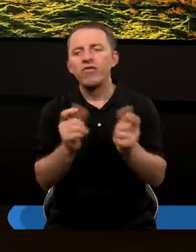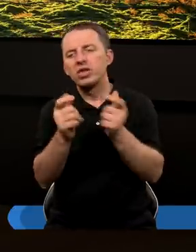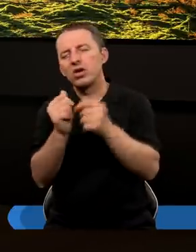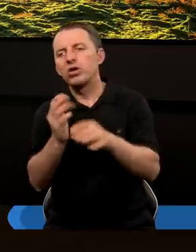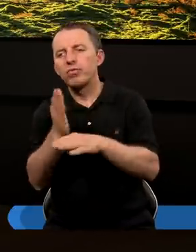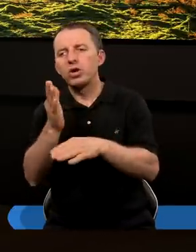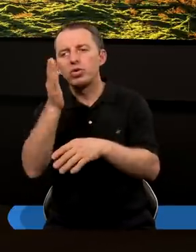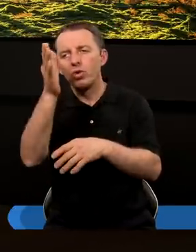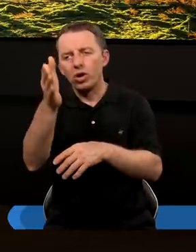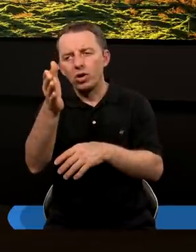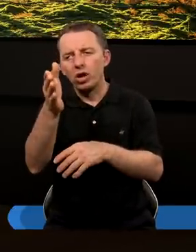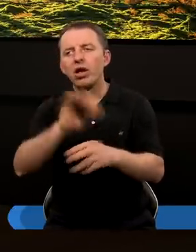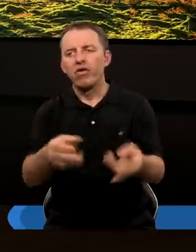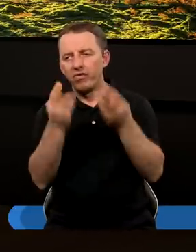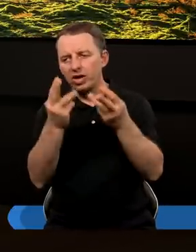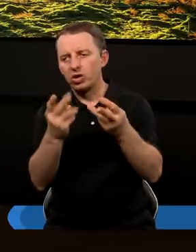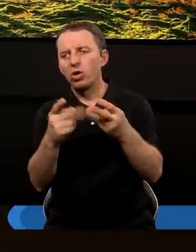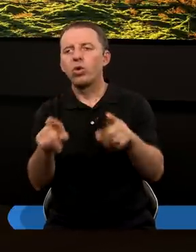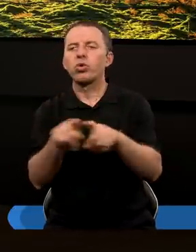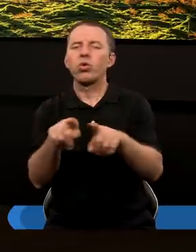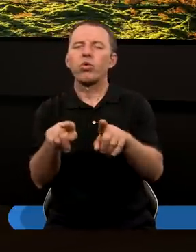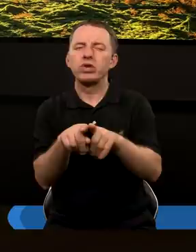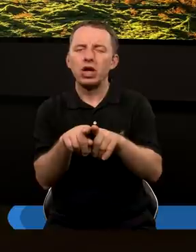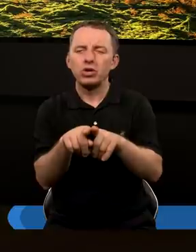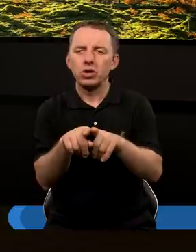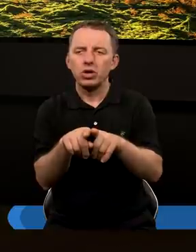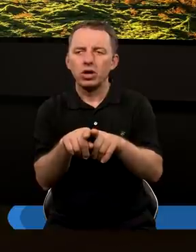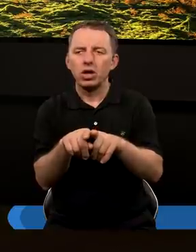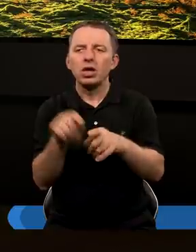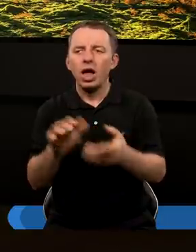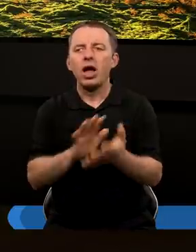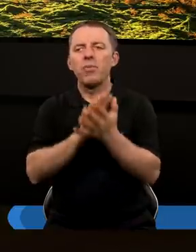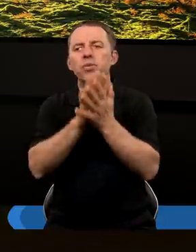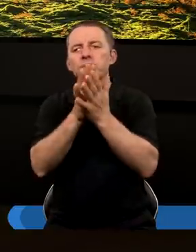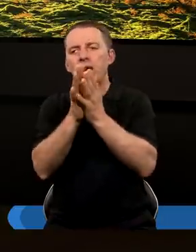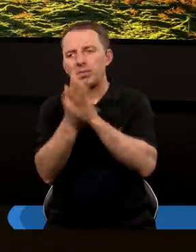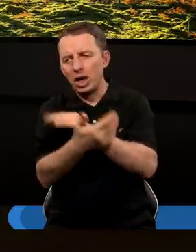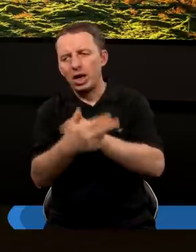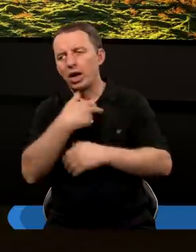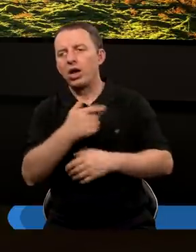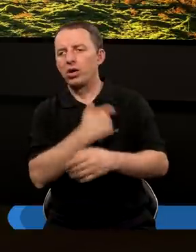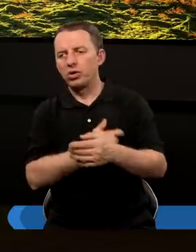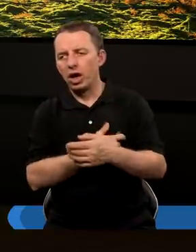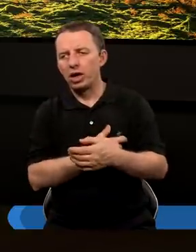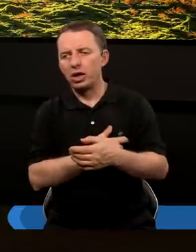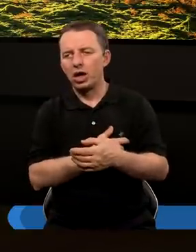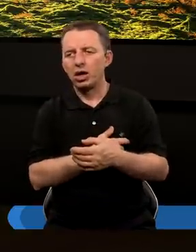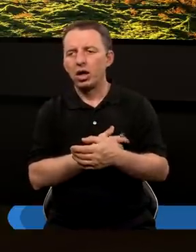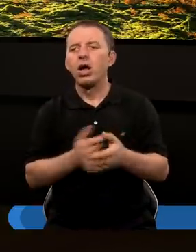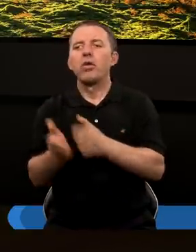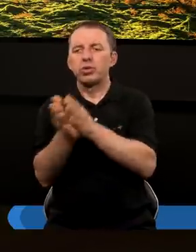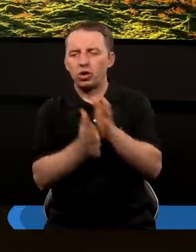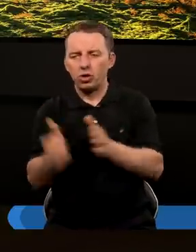się wydarzy w przyszłości. Czy ważna jest również ta przemiana naszego serca, jeśli chodzi o przodowanie